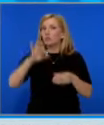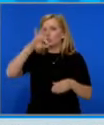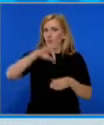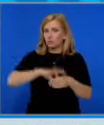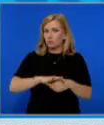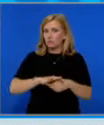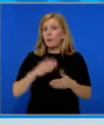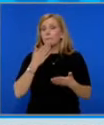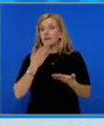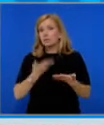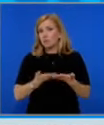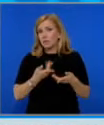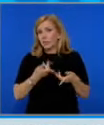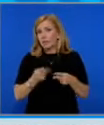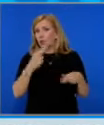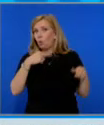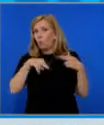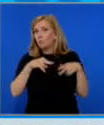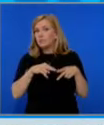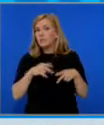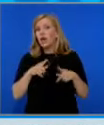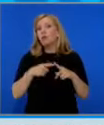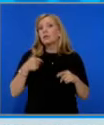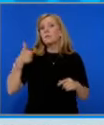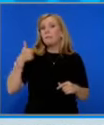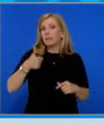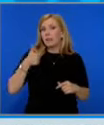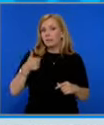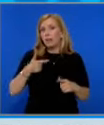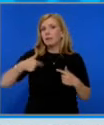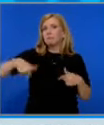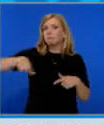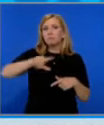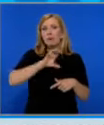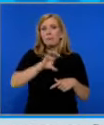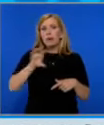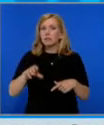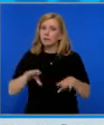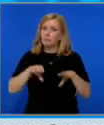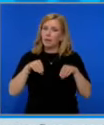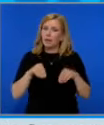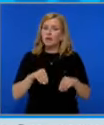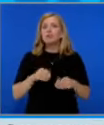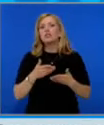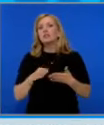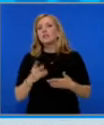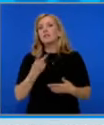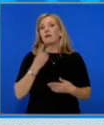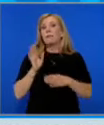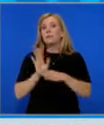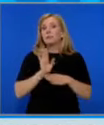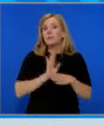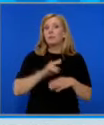създаване на комисията е на БСП и срещна подкрепата на всички политически партии, с изключение на двама депутати от Продължаваме промяната